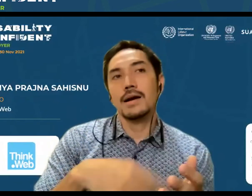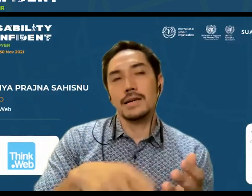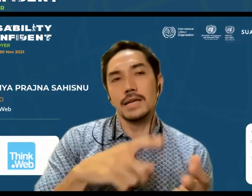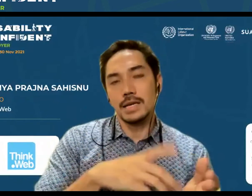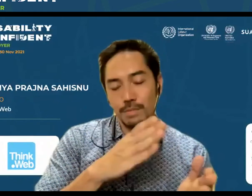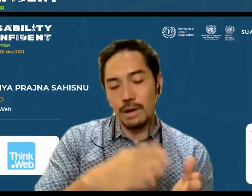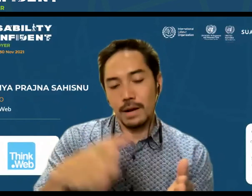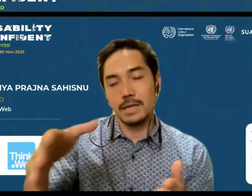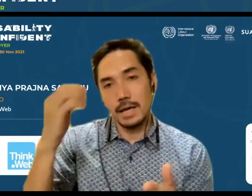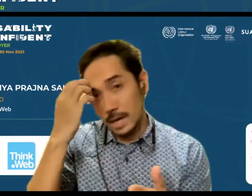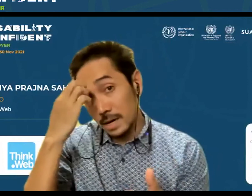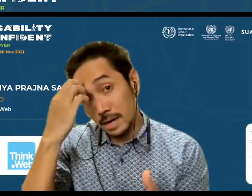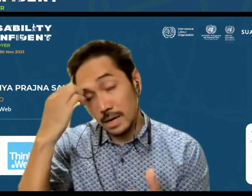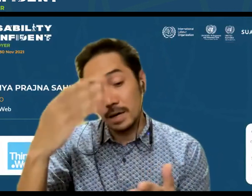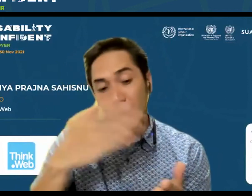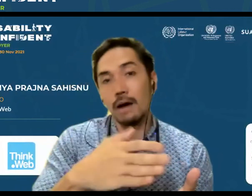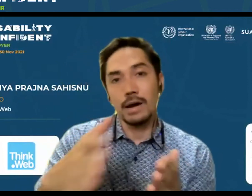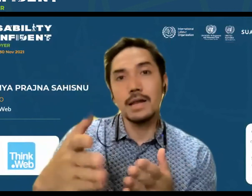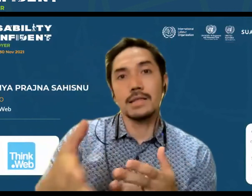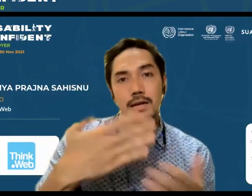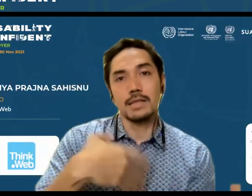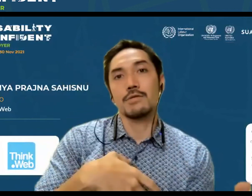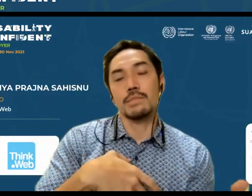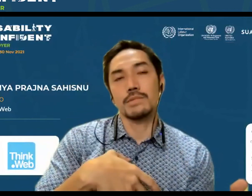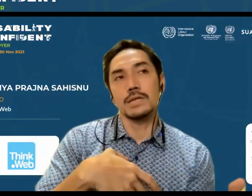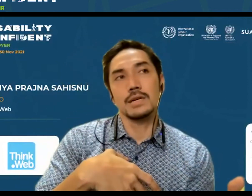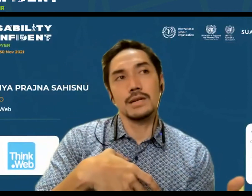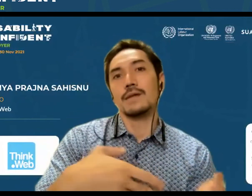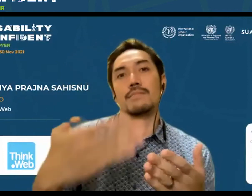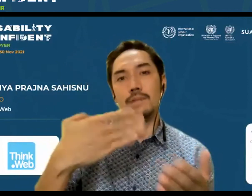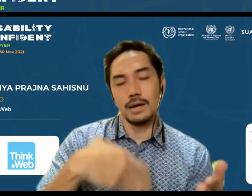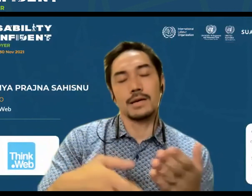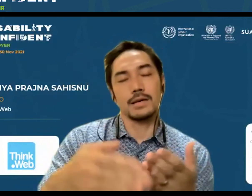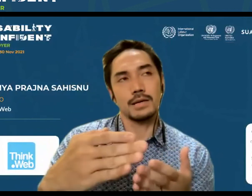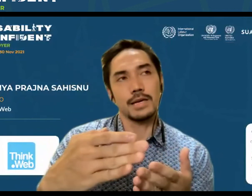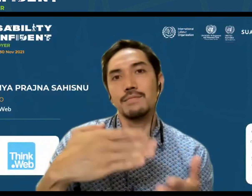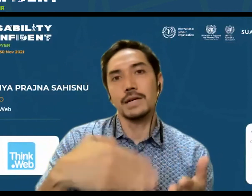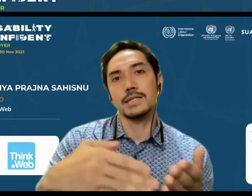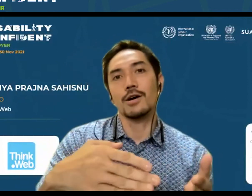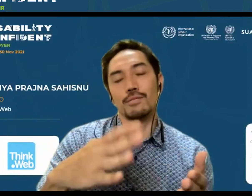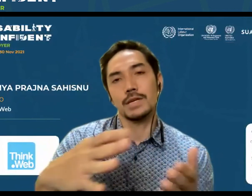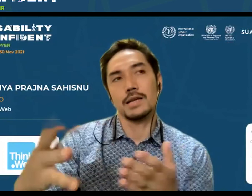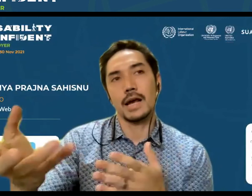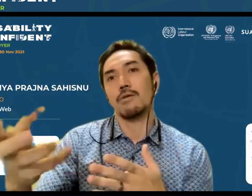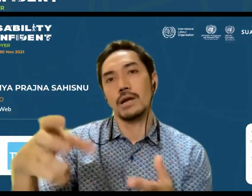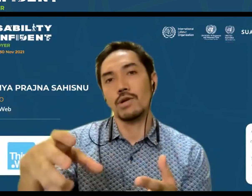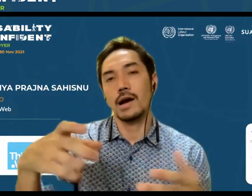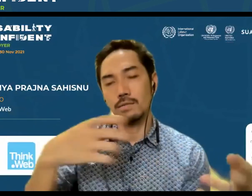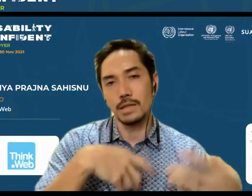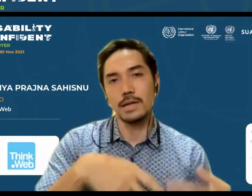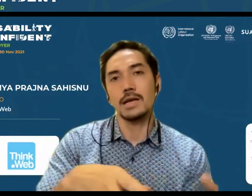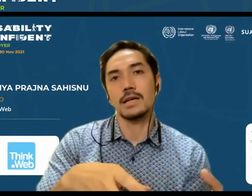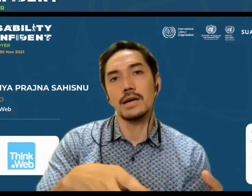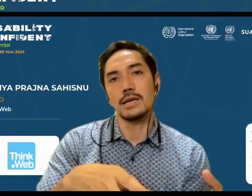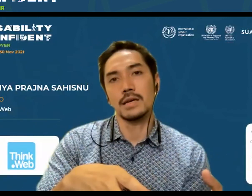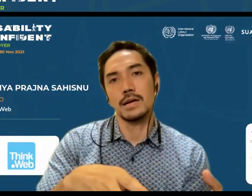Di beberapa kegiatan relawannya datang dari think web. kita biasanya kalau relawannya kurang